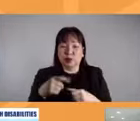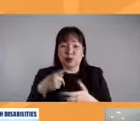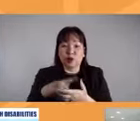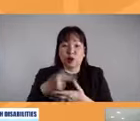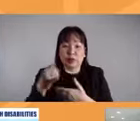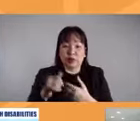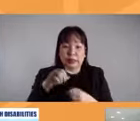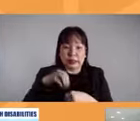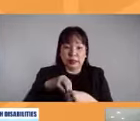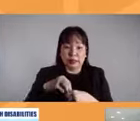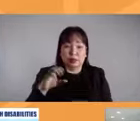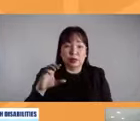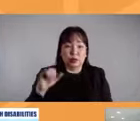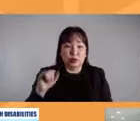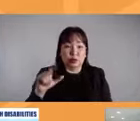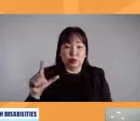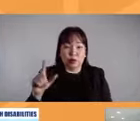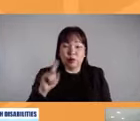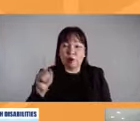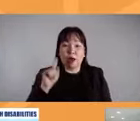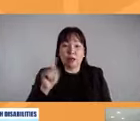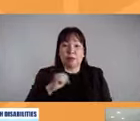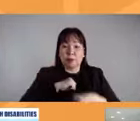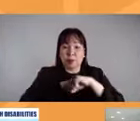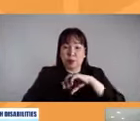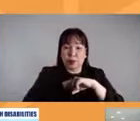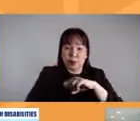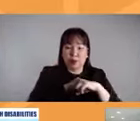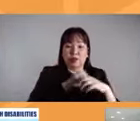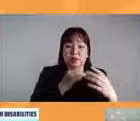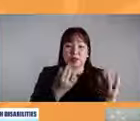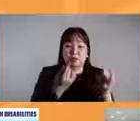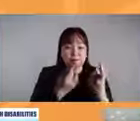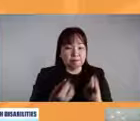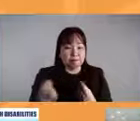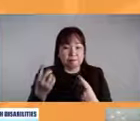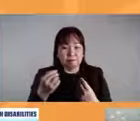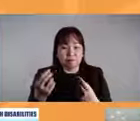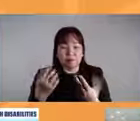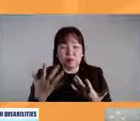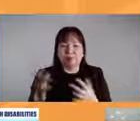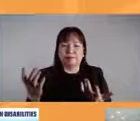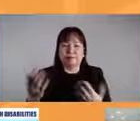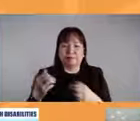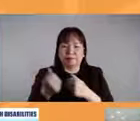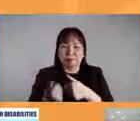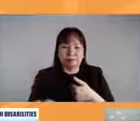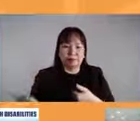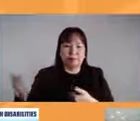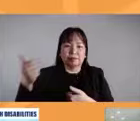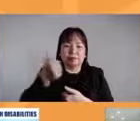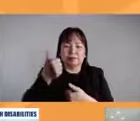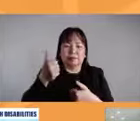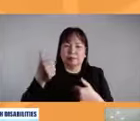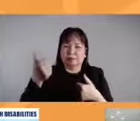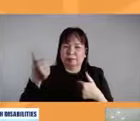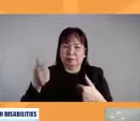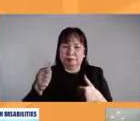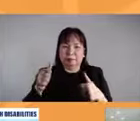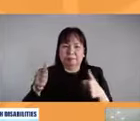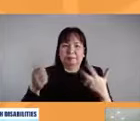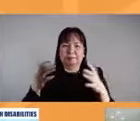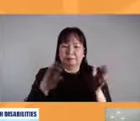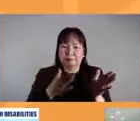Call Foundation. Ito po yung promotion implementation implementation of Enabling Master Plan 2025. So,